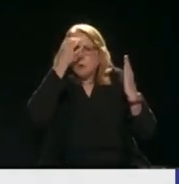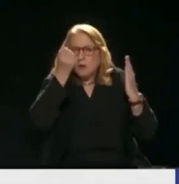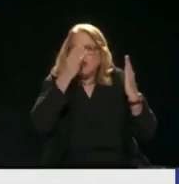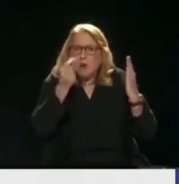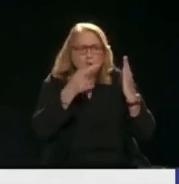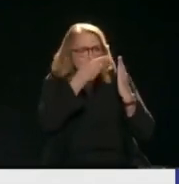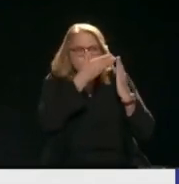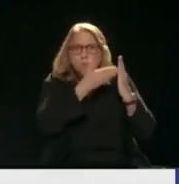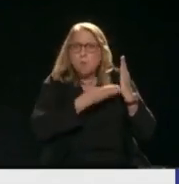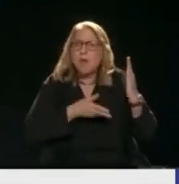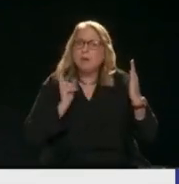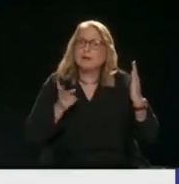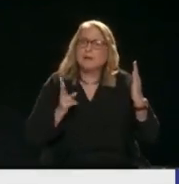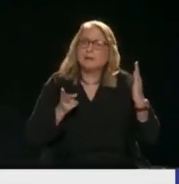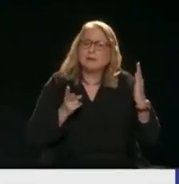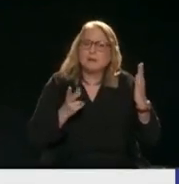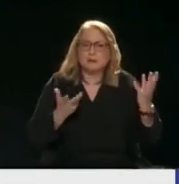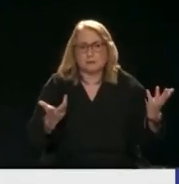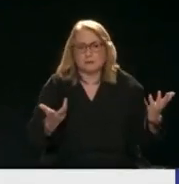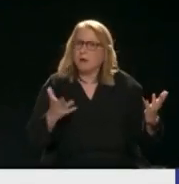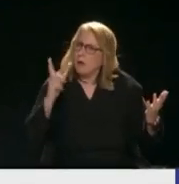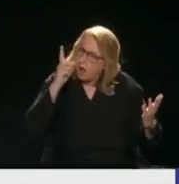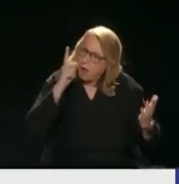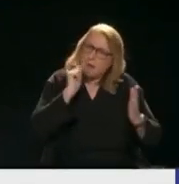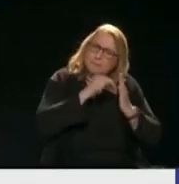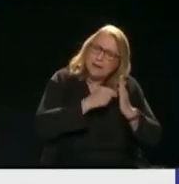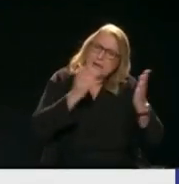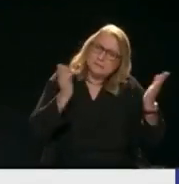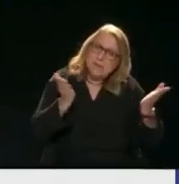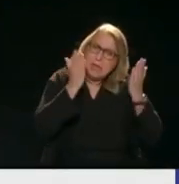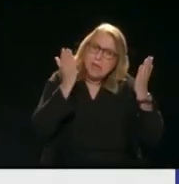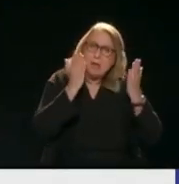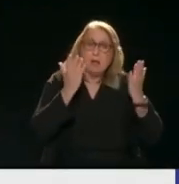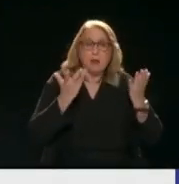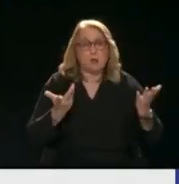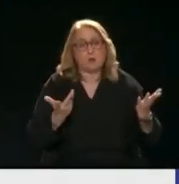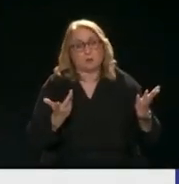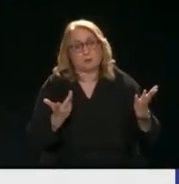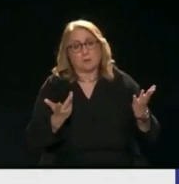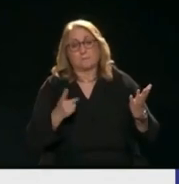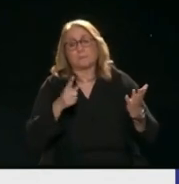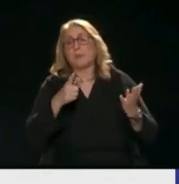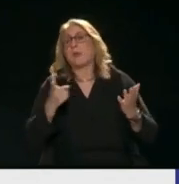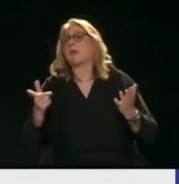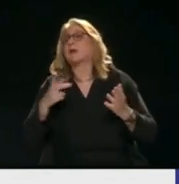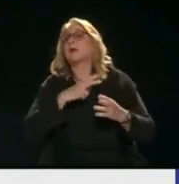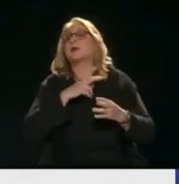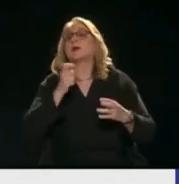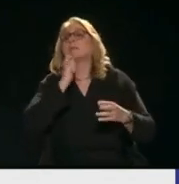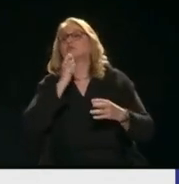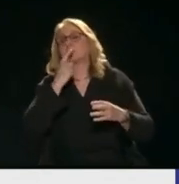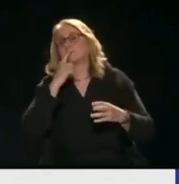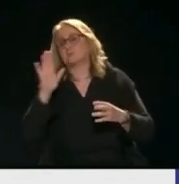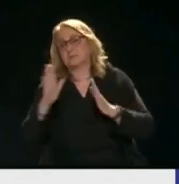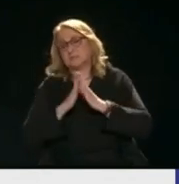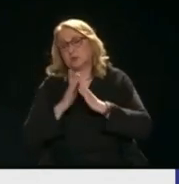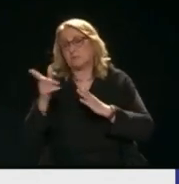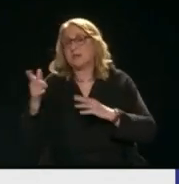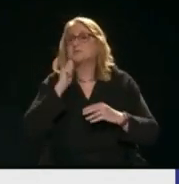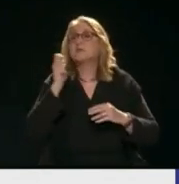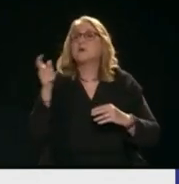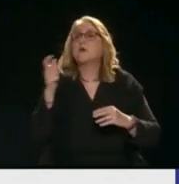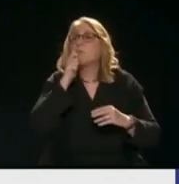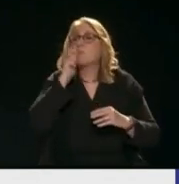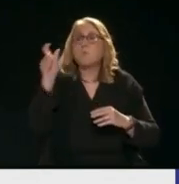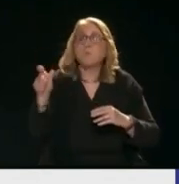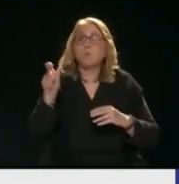δίθα και να τα είχαμε καλό Κατακόσμο Καταλαβαίνουμε τι λέω Ναι αλλά αυτό είναι της επιστήμης Ναι η επιστήμη Εσείς οι πολιτικοί